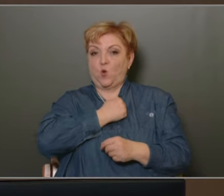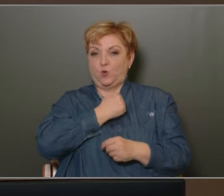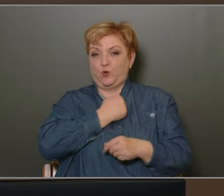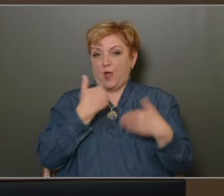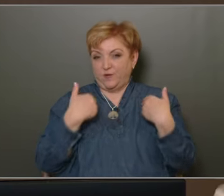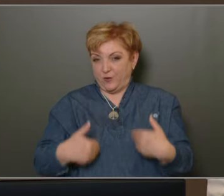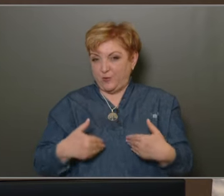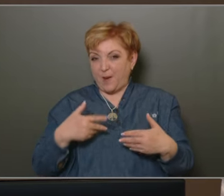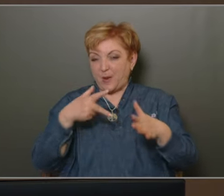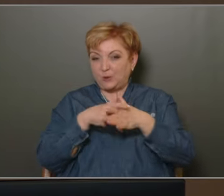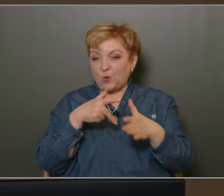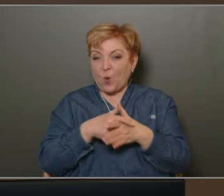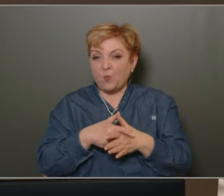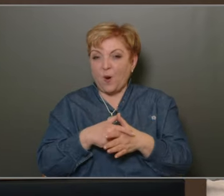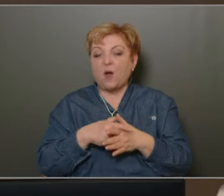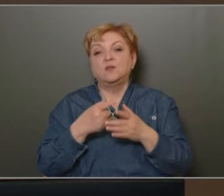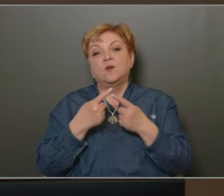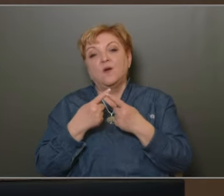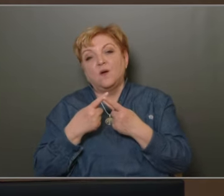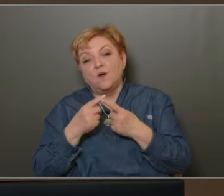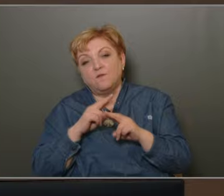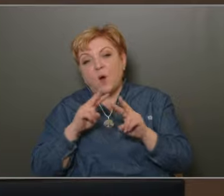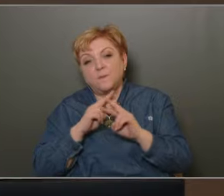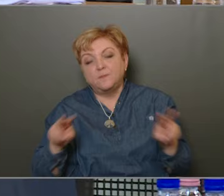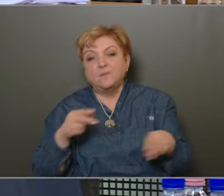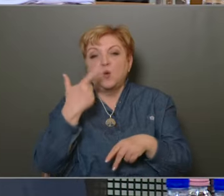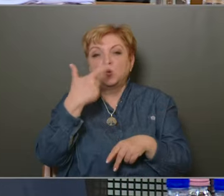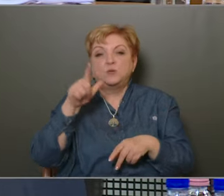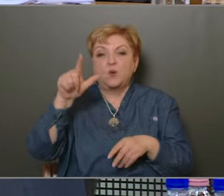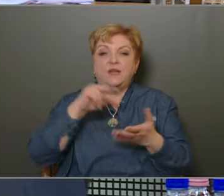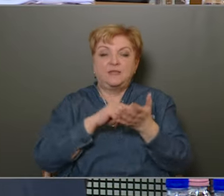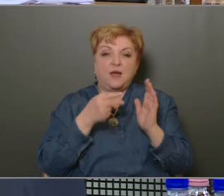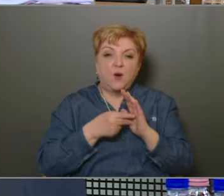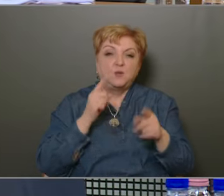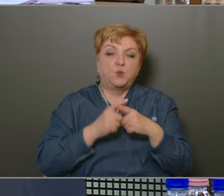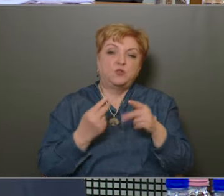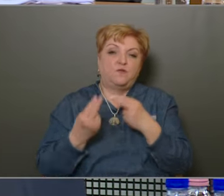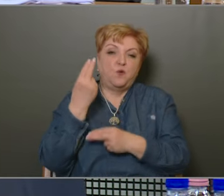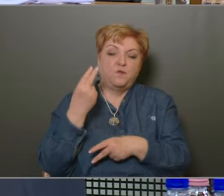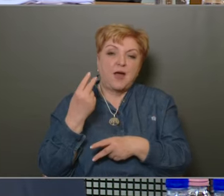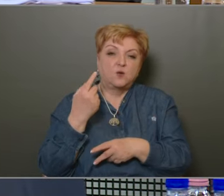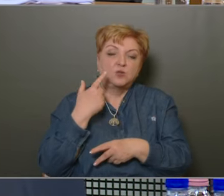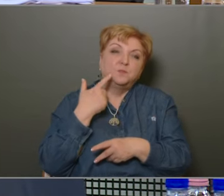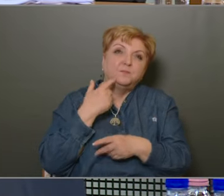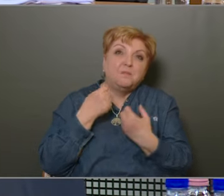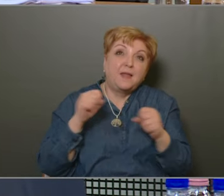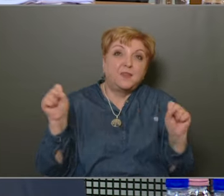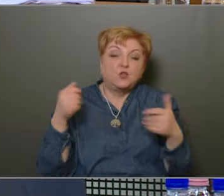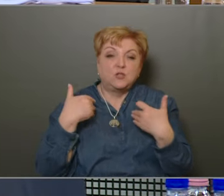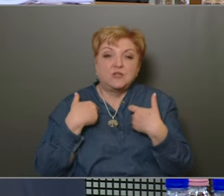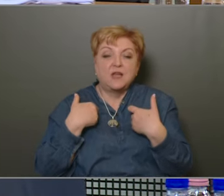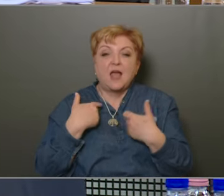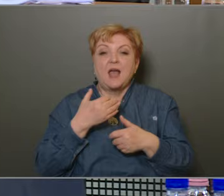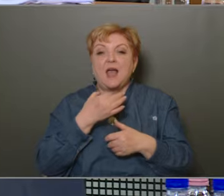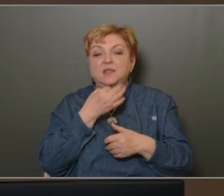vagyunk ebben a dologban, de hát van másik 22 kerület is, és a főváros is. Bár mentesítésként hadd